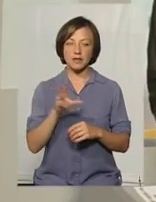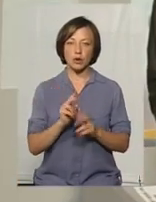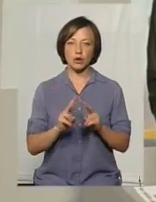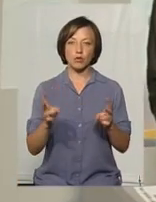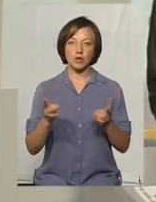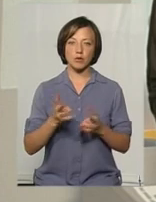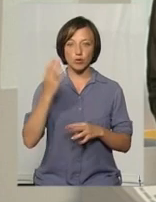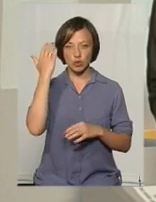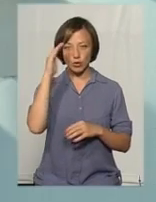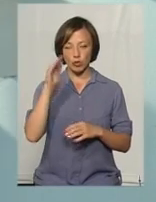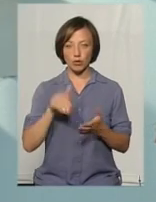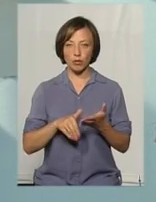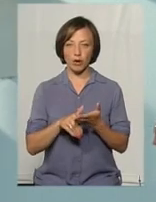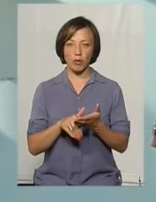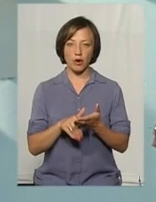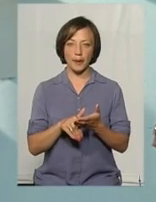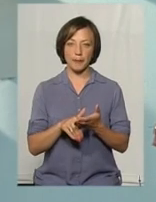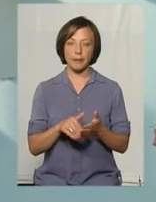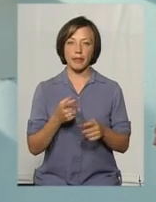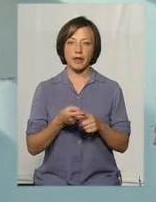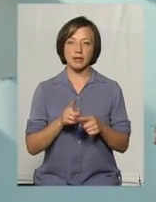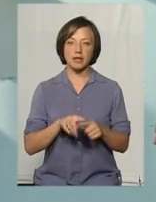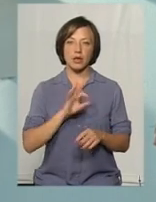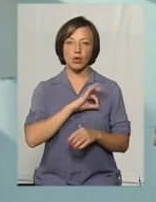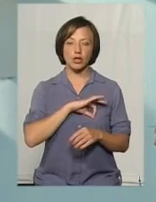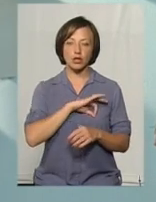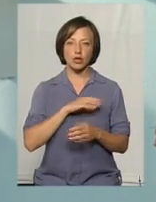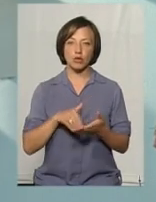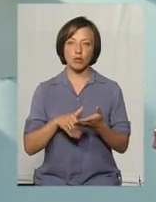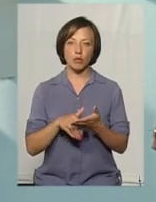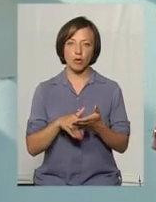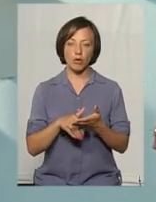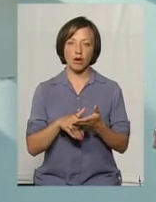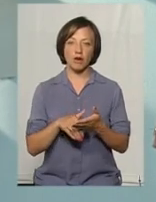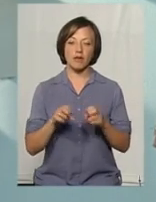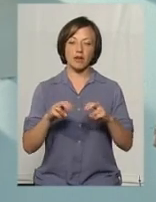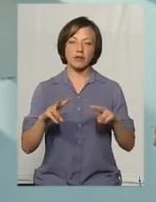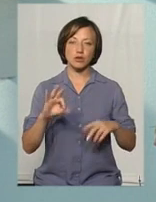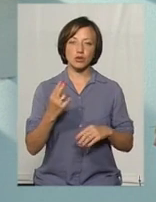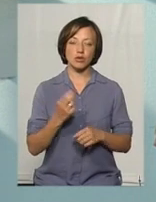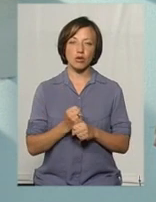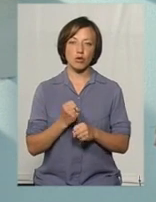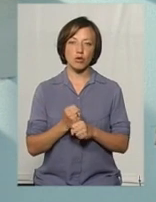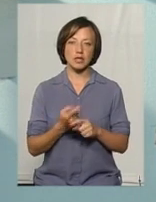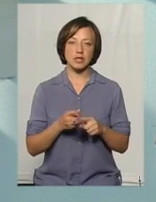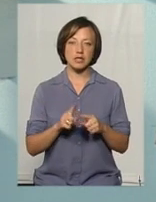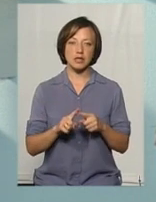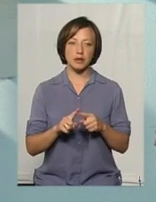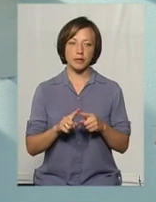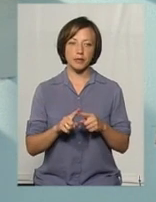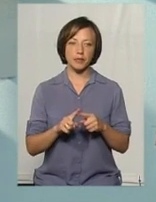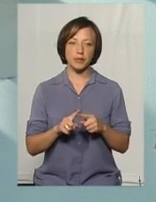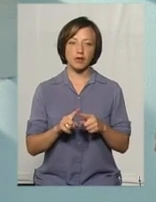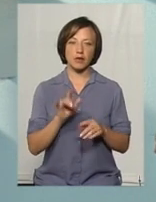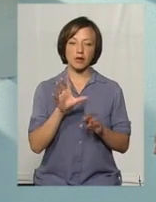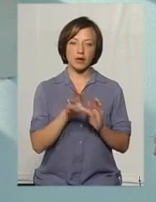потребує сторонньої допомоги. Це юридична допомога юристів. Фахівці соціальної роботи – це соціальна робота в